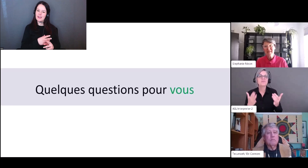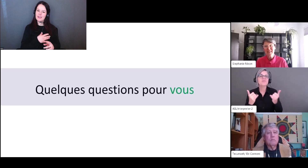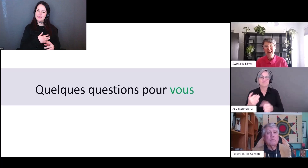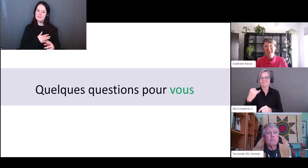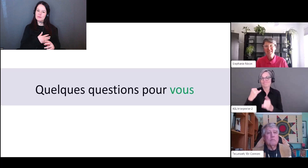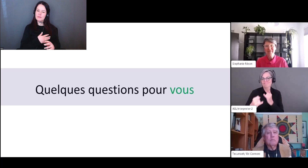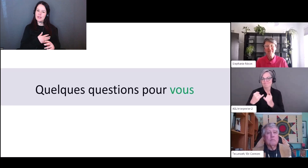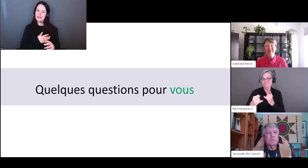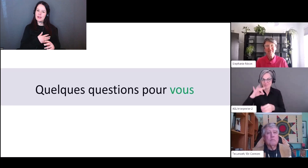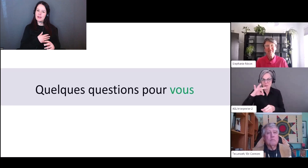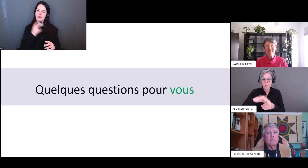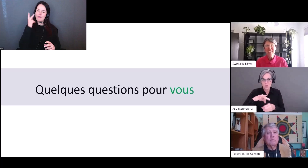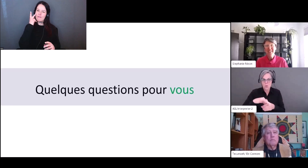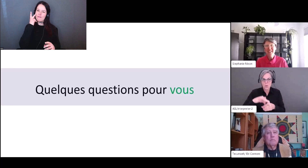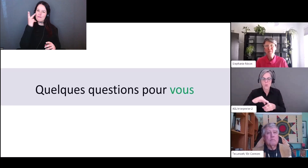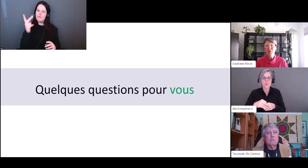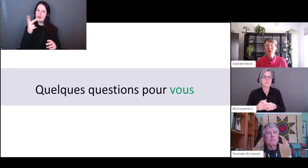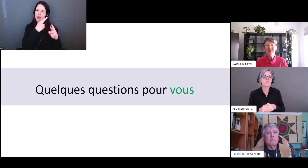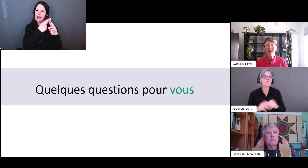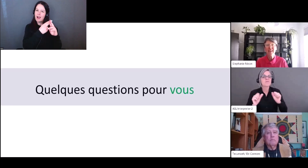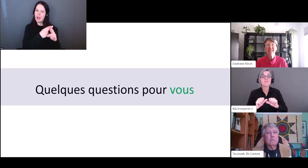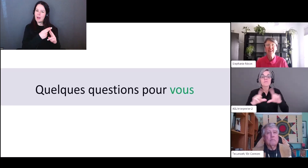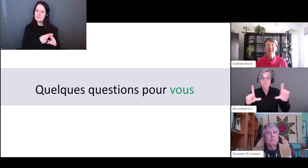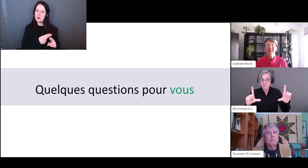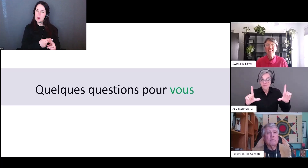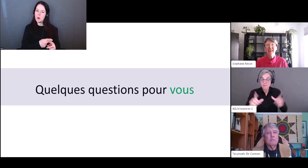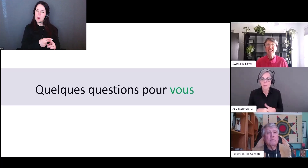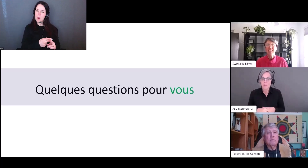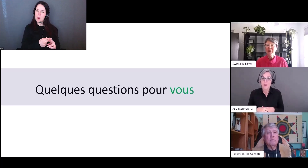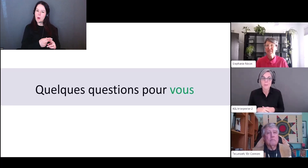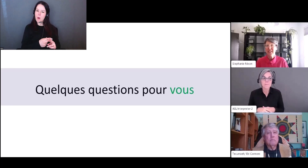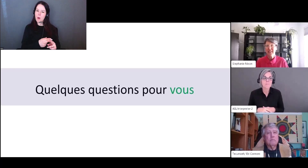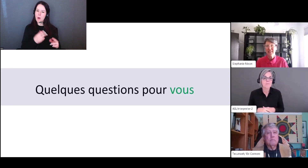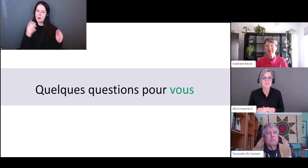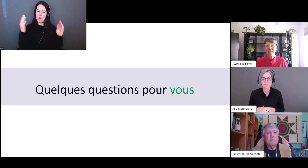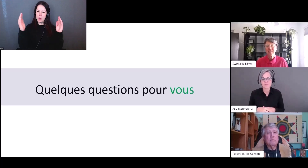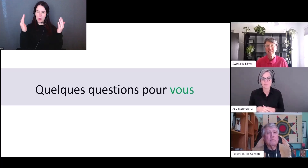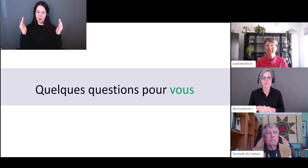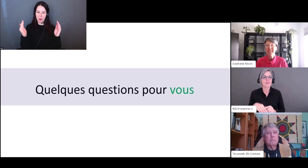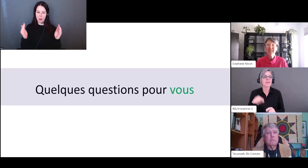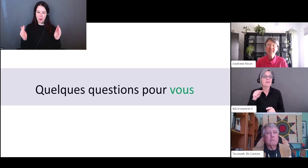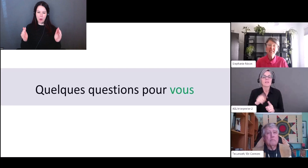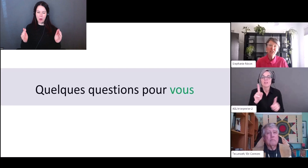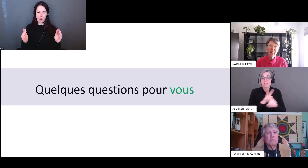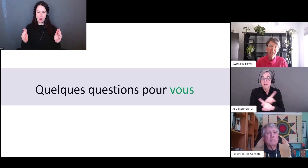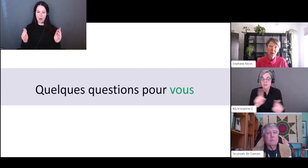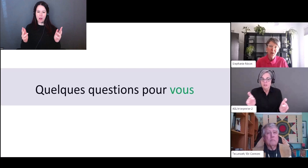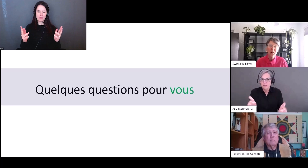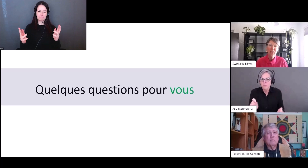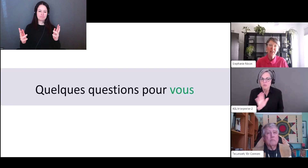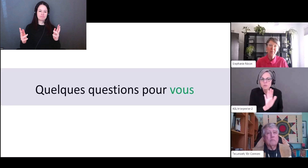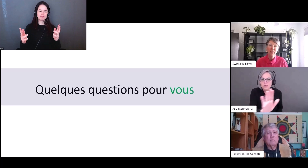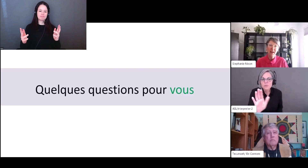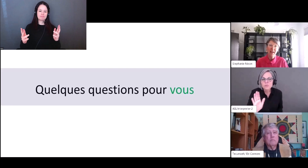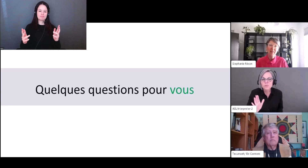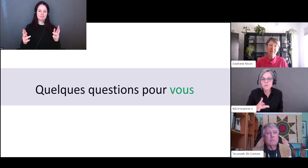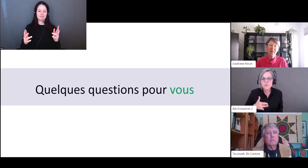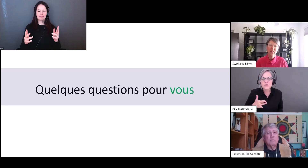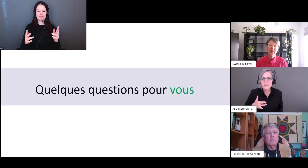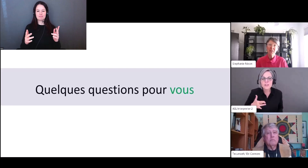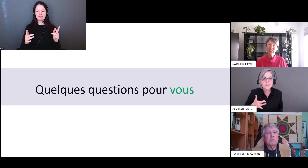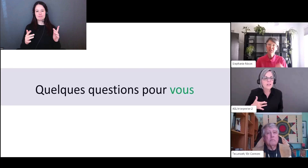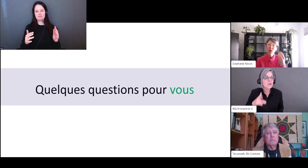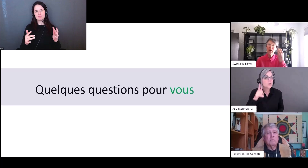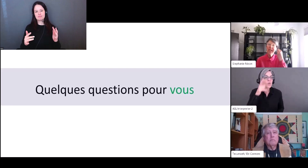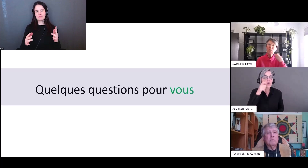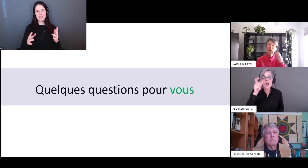ceci est la question la dernière question c'est comment vous sentez-vous